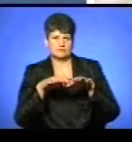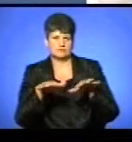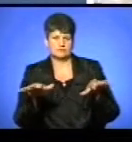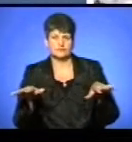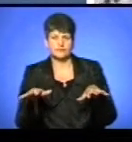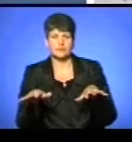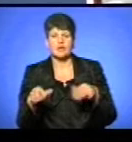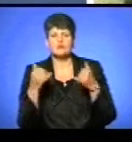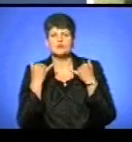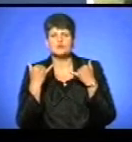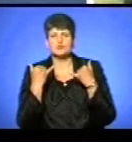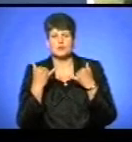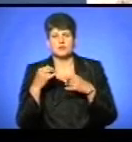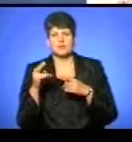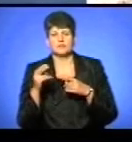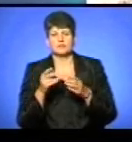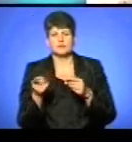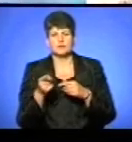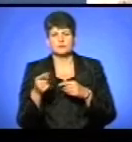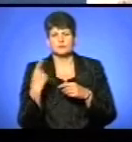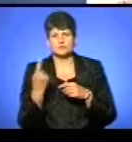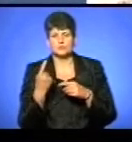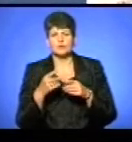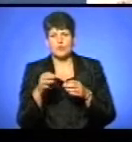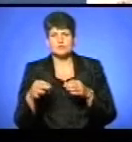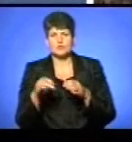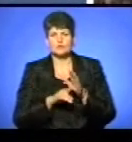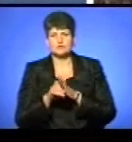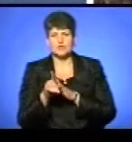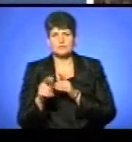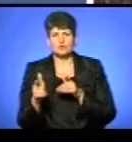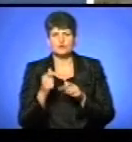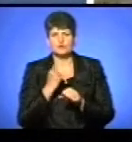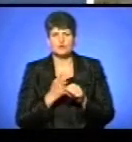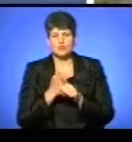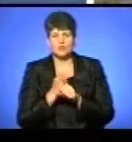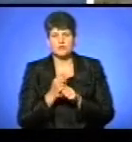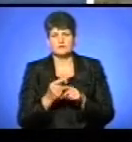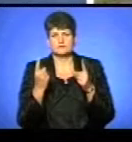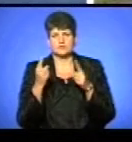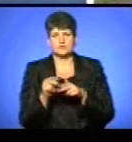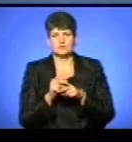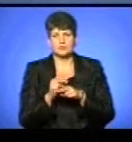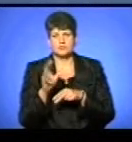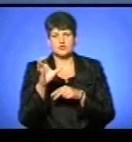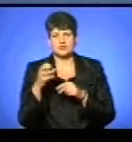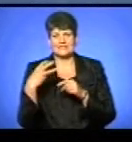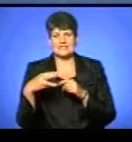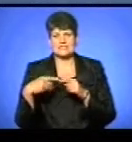Сьогодні на дамбі Тернопільського ставу розпочали підготовчі роботи до капітального ремонту дороги протяжністю 530 метрів.